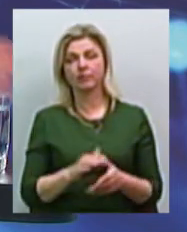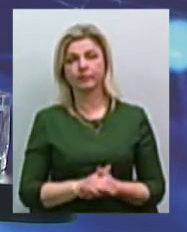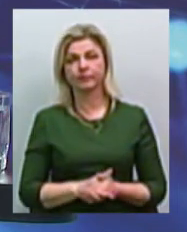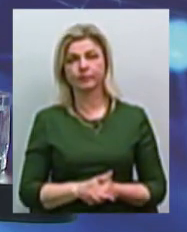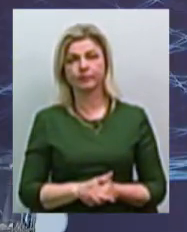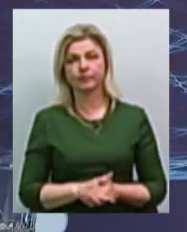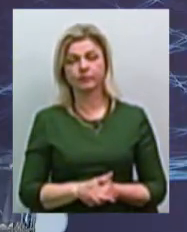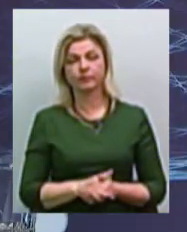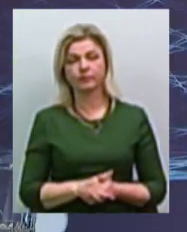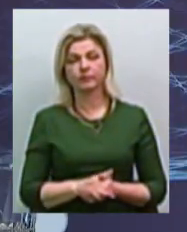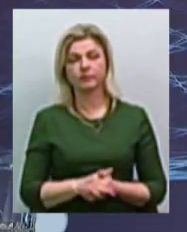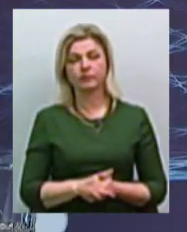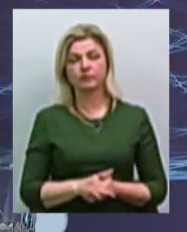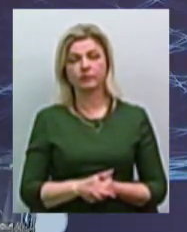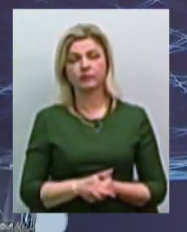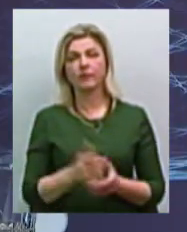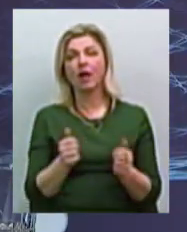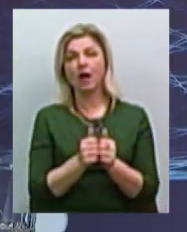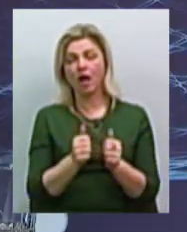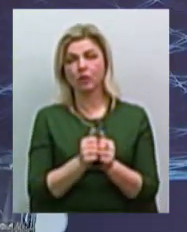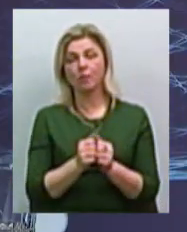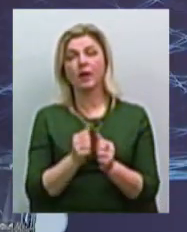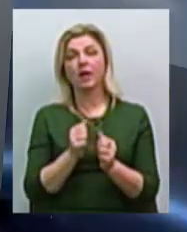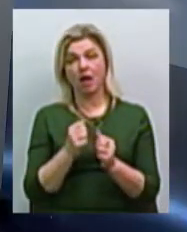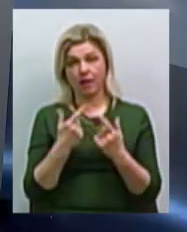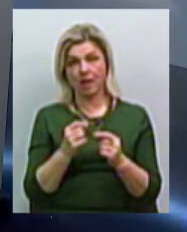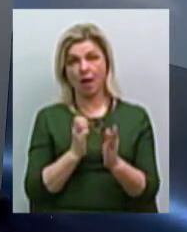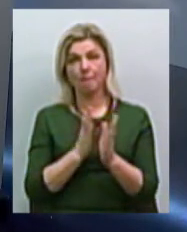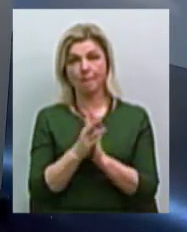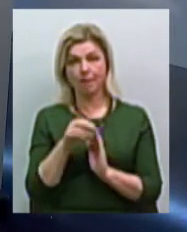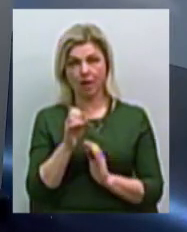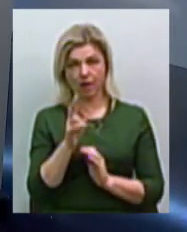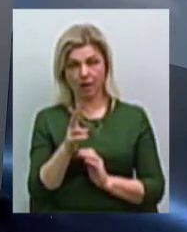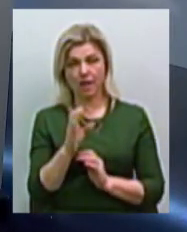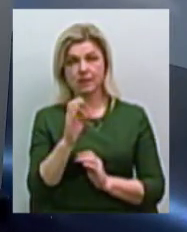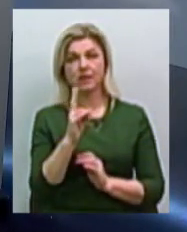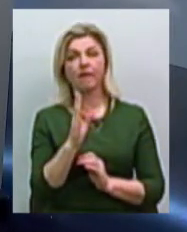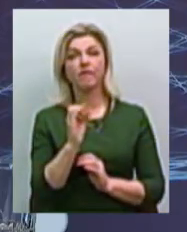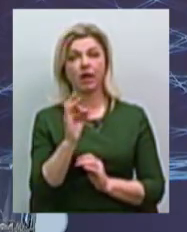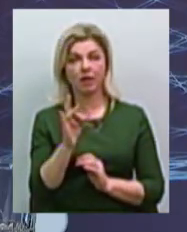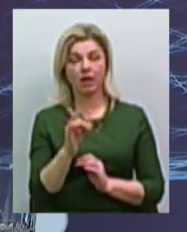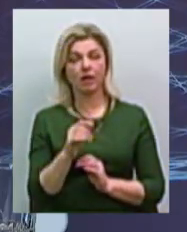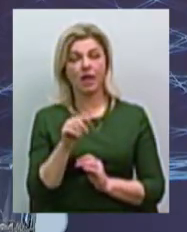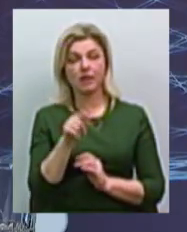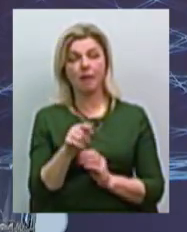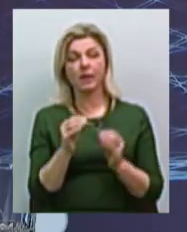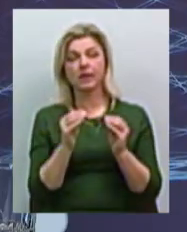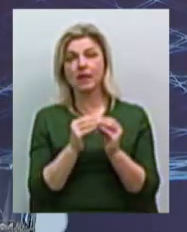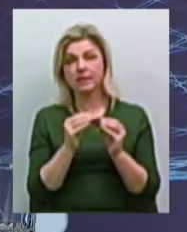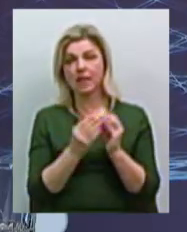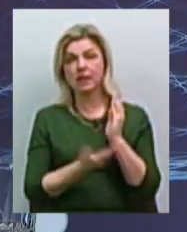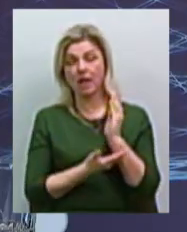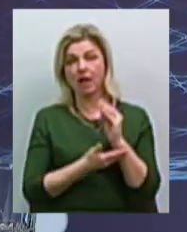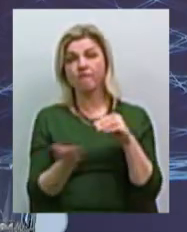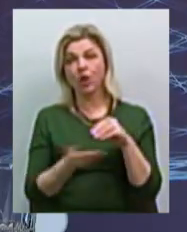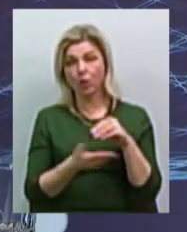Хачатурович? Місце прямо в сквері. А, тобто щодо скверу... Десять дерев вирубили, і хочуть ще